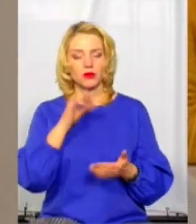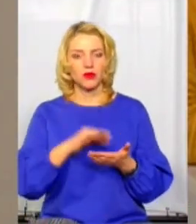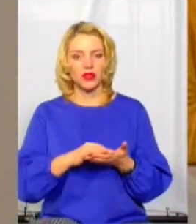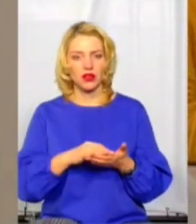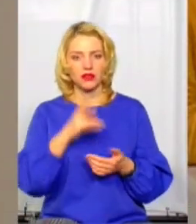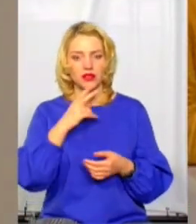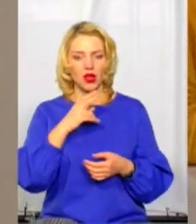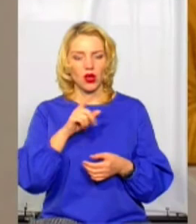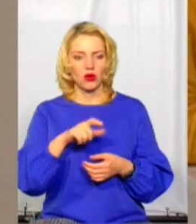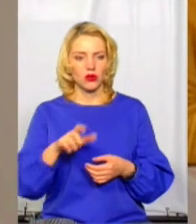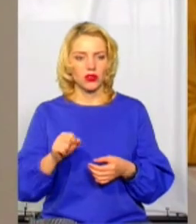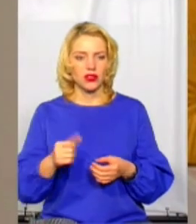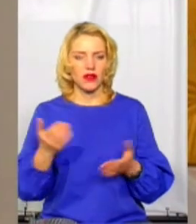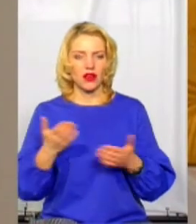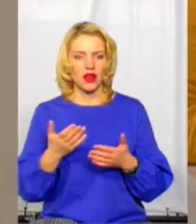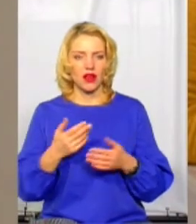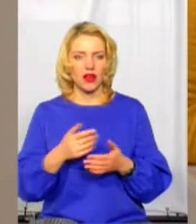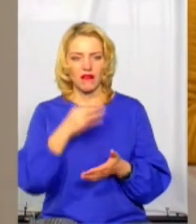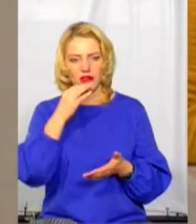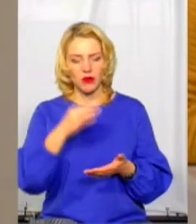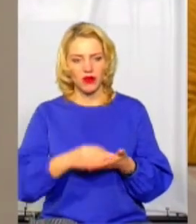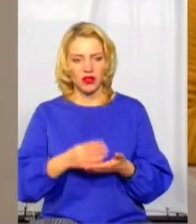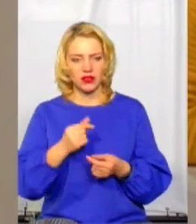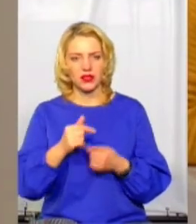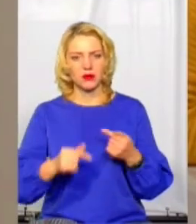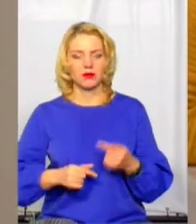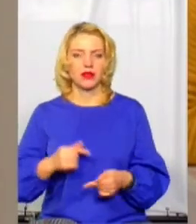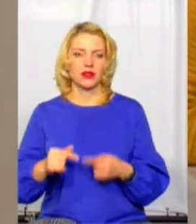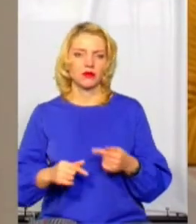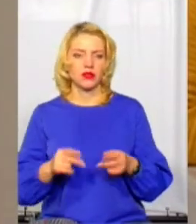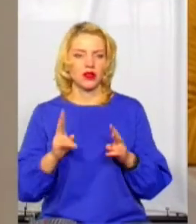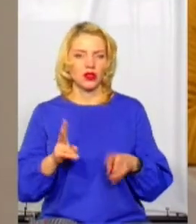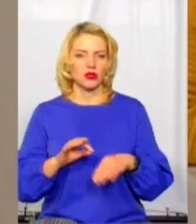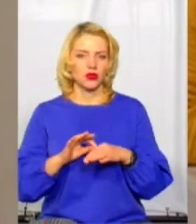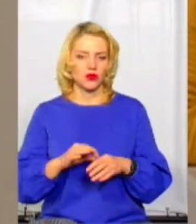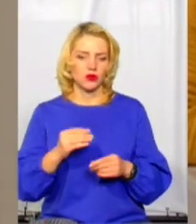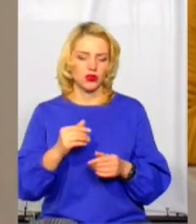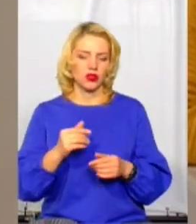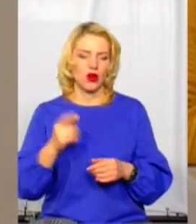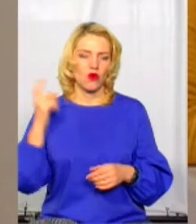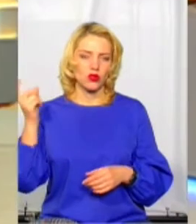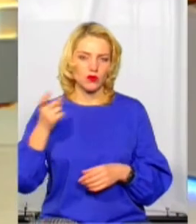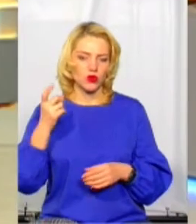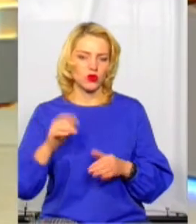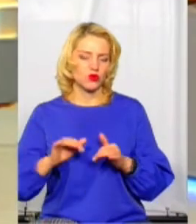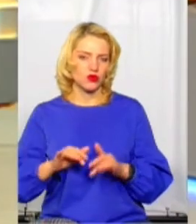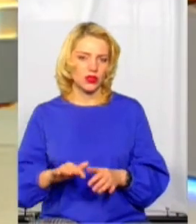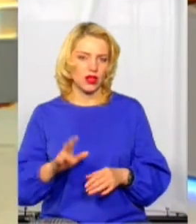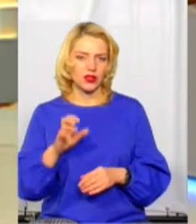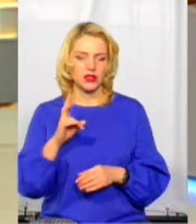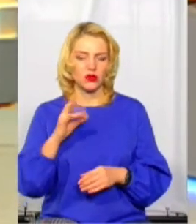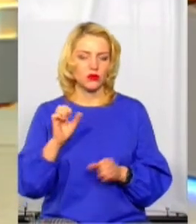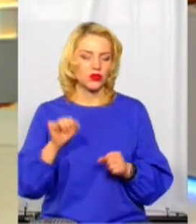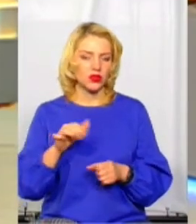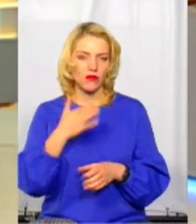хотілося б у вас уточнити, а яка відповідальність підприємців, які ведуть господарську діяльність на різдвяному ярмарку, але, можливо, там